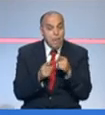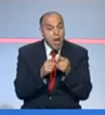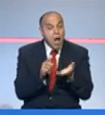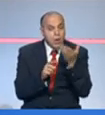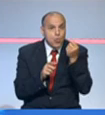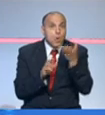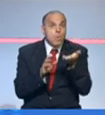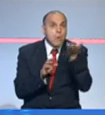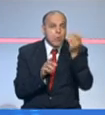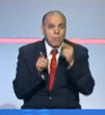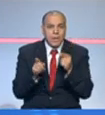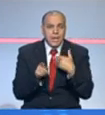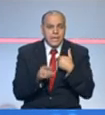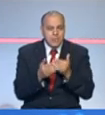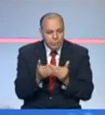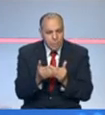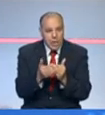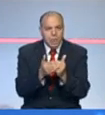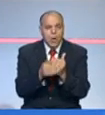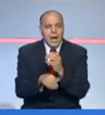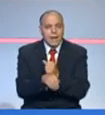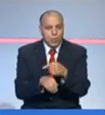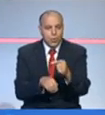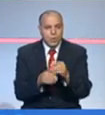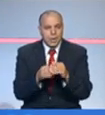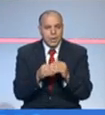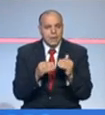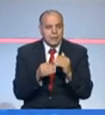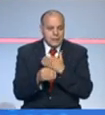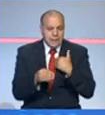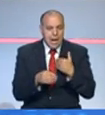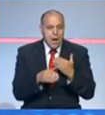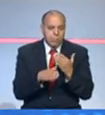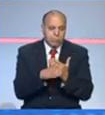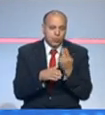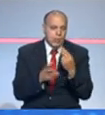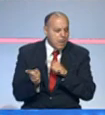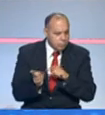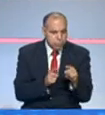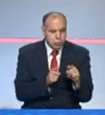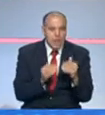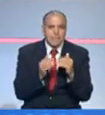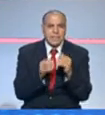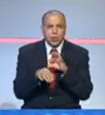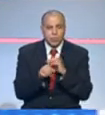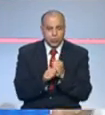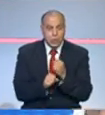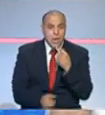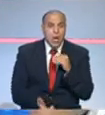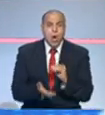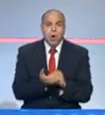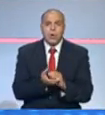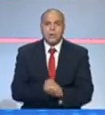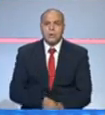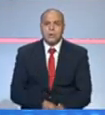وماذا يجب أن نقربوا لهم التلقيح إن كان على مستوى الصحة المدرسية والجامعية إن كان على مستوى الطب والشغل وإلا في